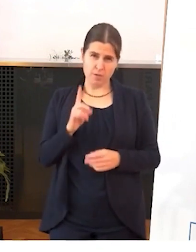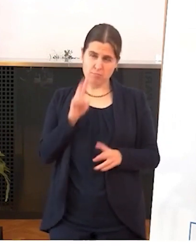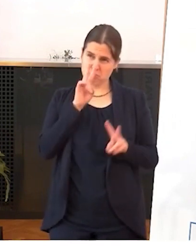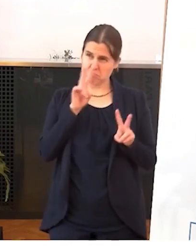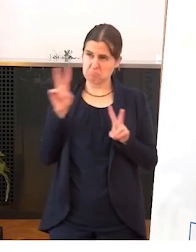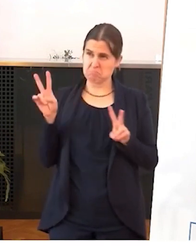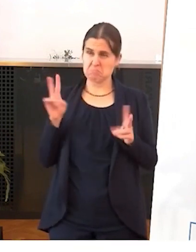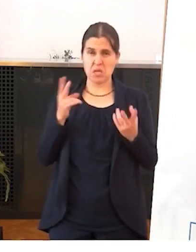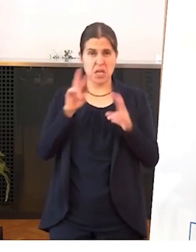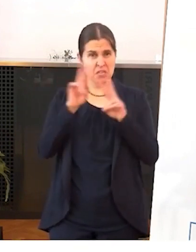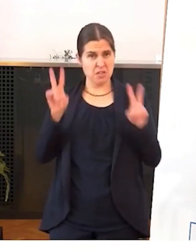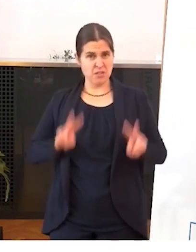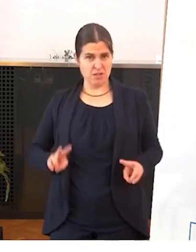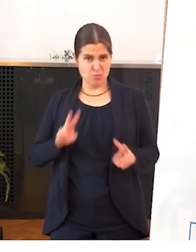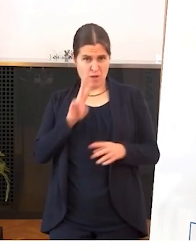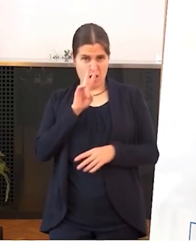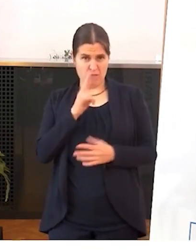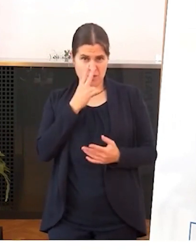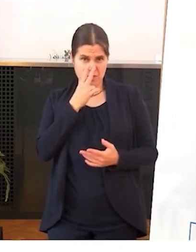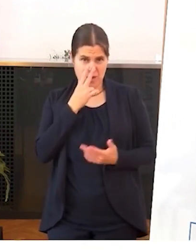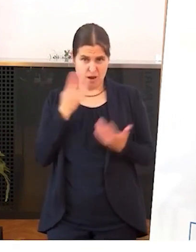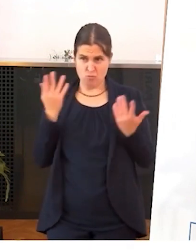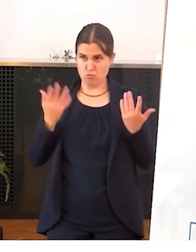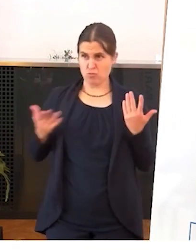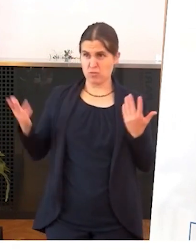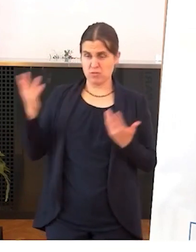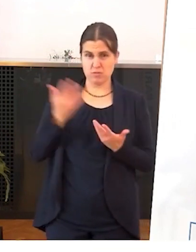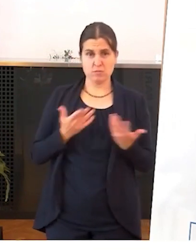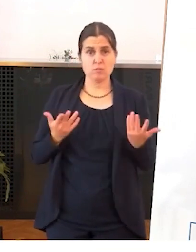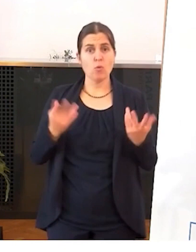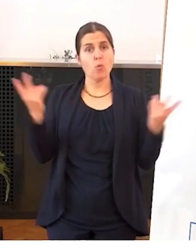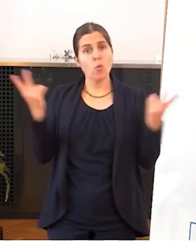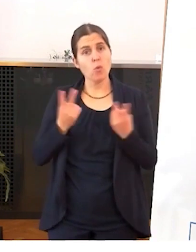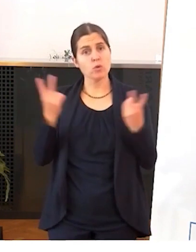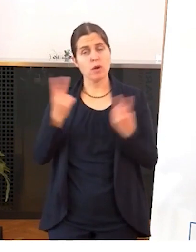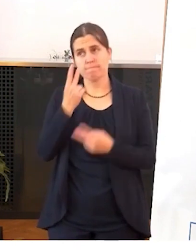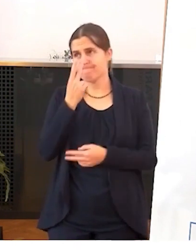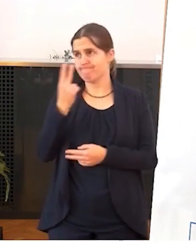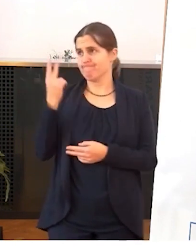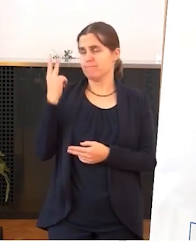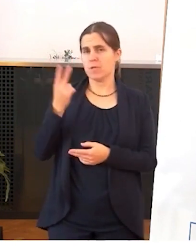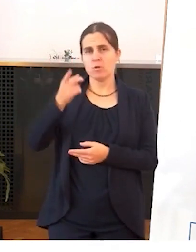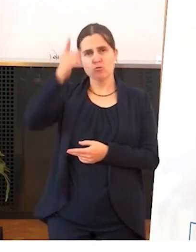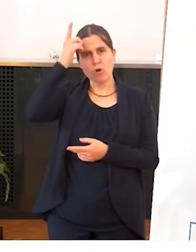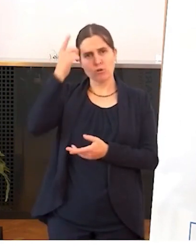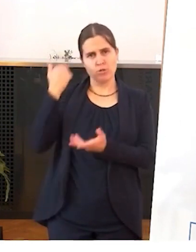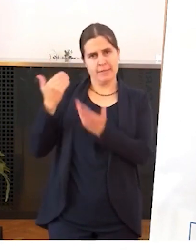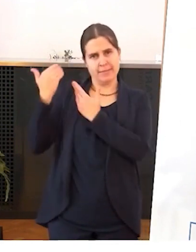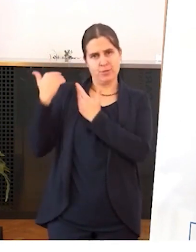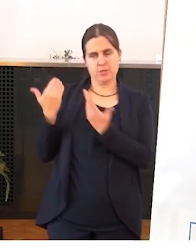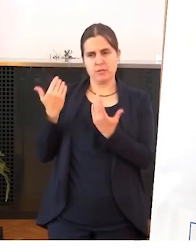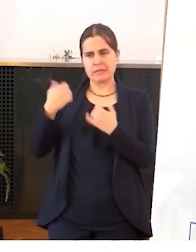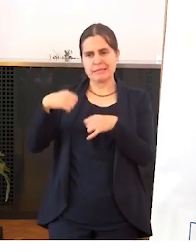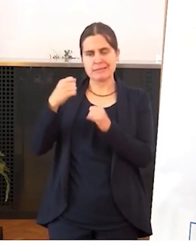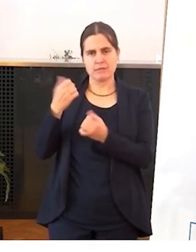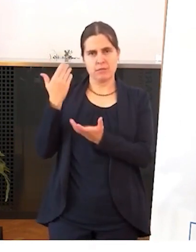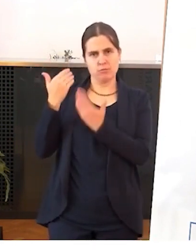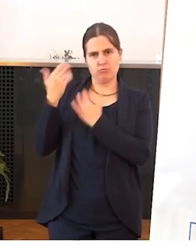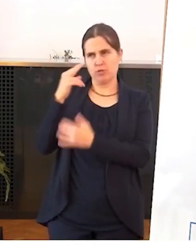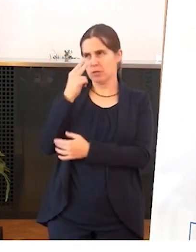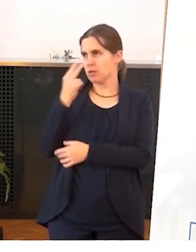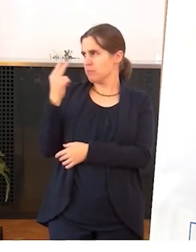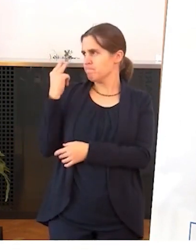Revue passieren lasse, wenn ich auch einfach mal die Station der deutschen Geschichte und der niedersächsischen Geschichte mir vor Augen führe,